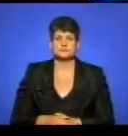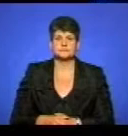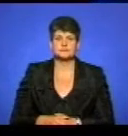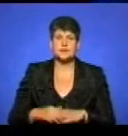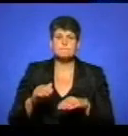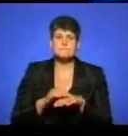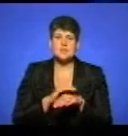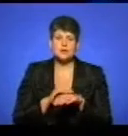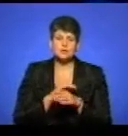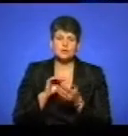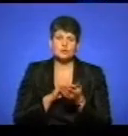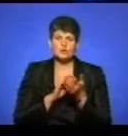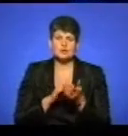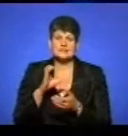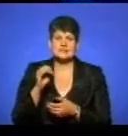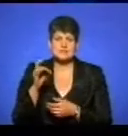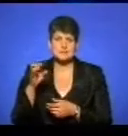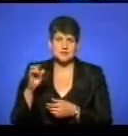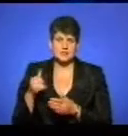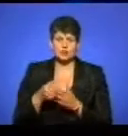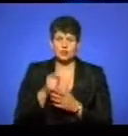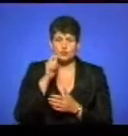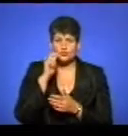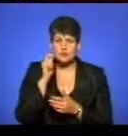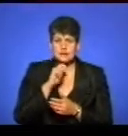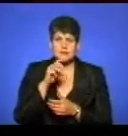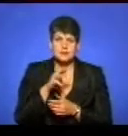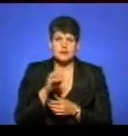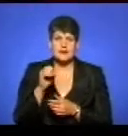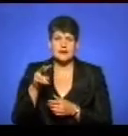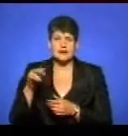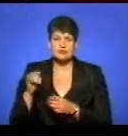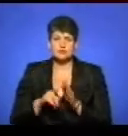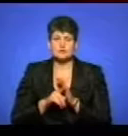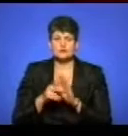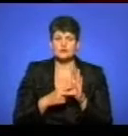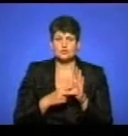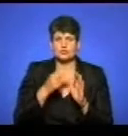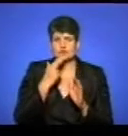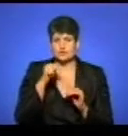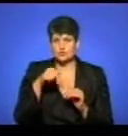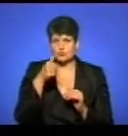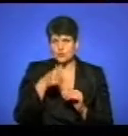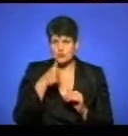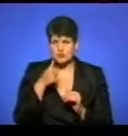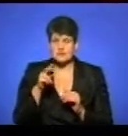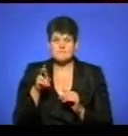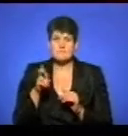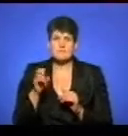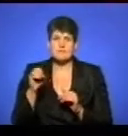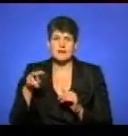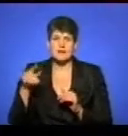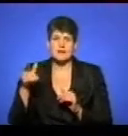Благодійну подорож з Сербії до України Марк Елісон розпочав 7 червня цього року. Із Белграда до